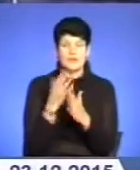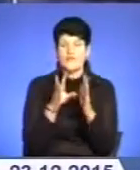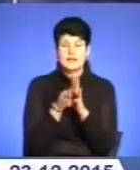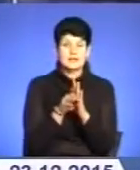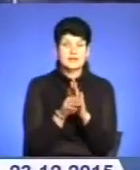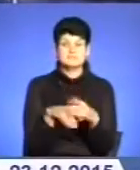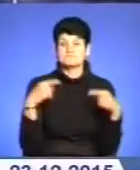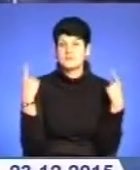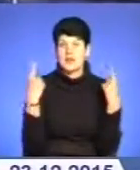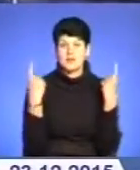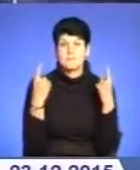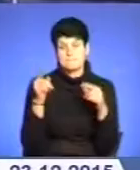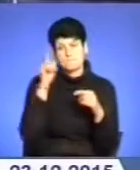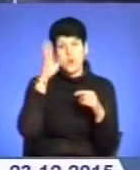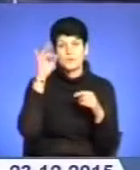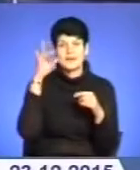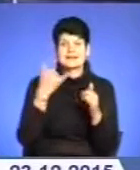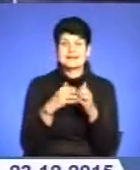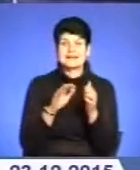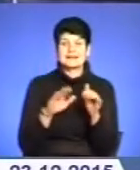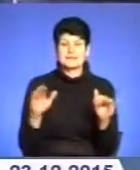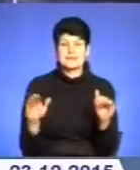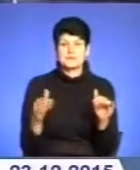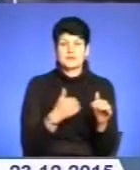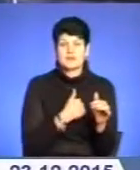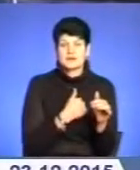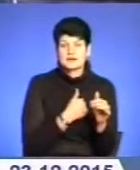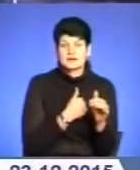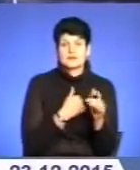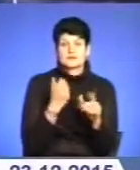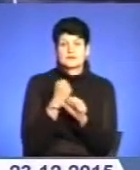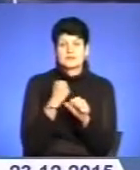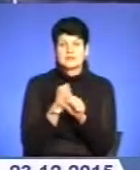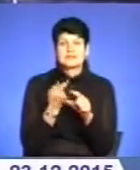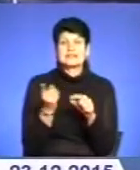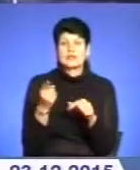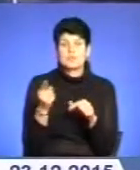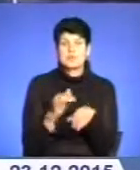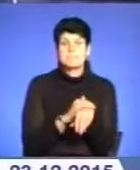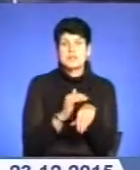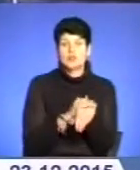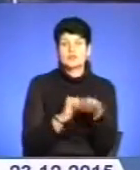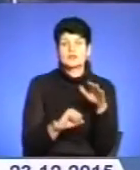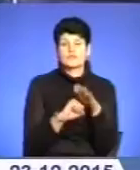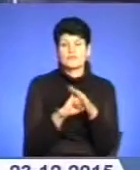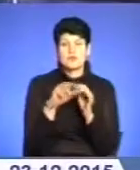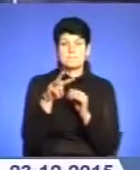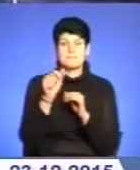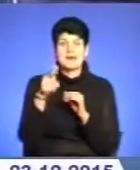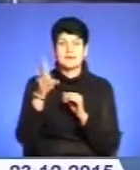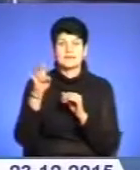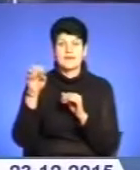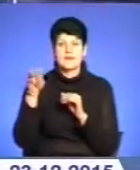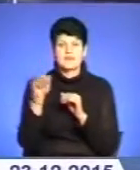популярності серед школярів. Зазначимо, ініціатор проєкту – електронні підручники – Тернопільський благодійний фонд «Магнетік Ван Орг». Нині